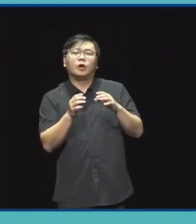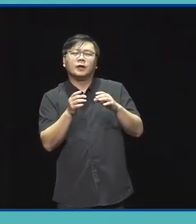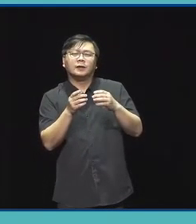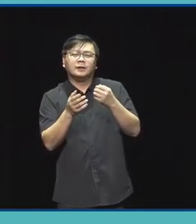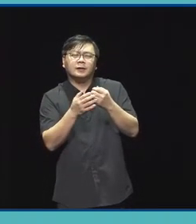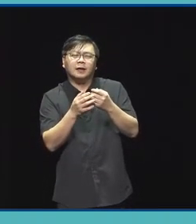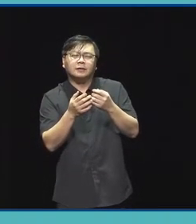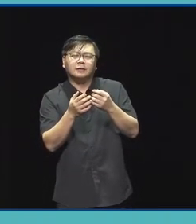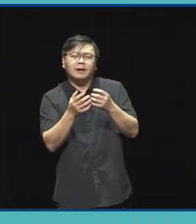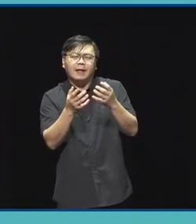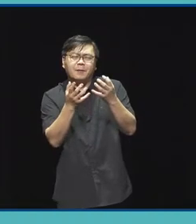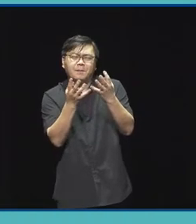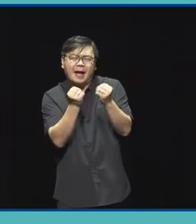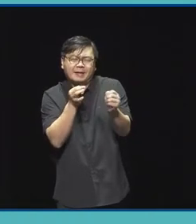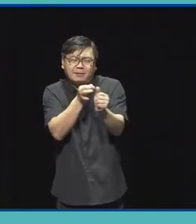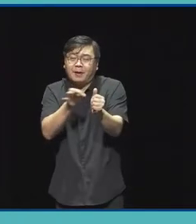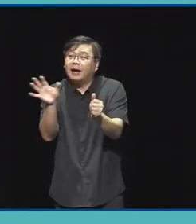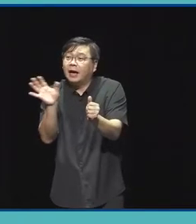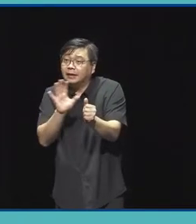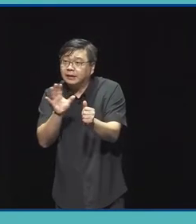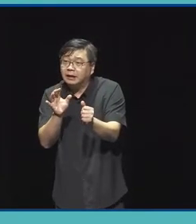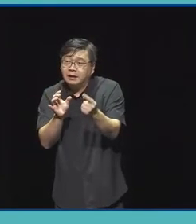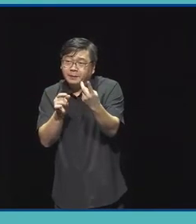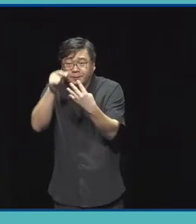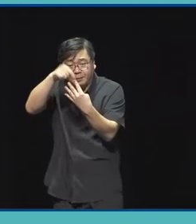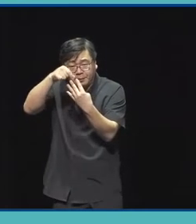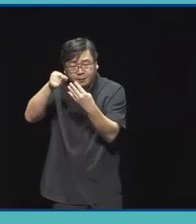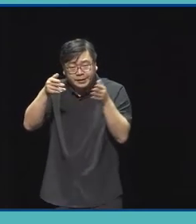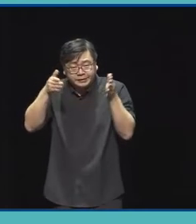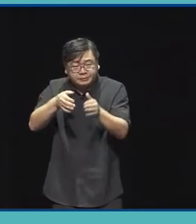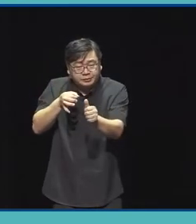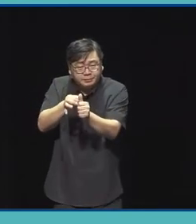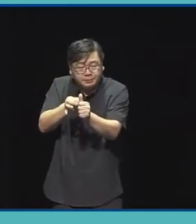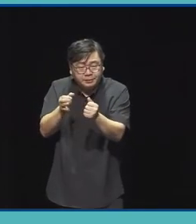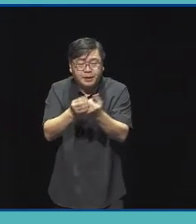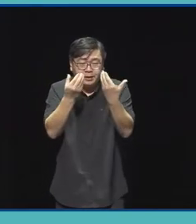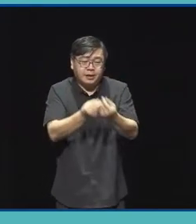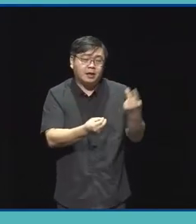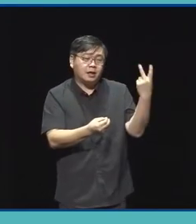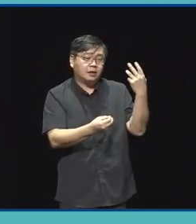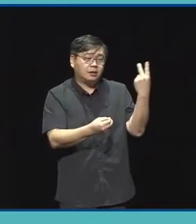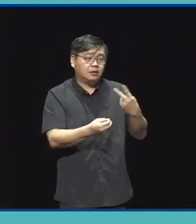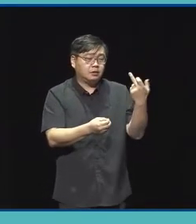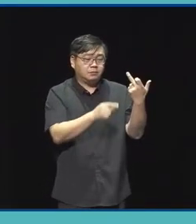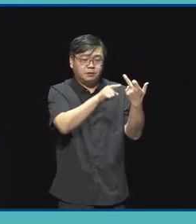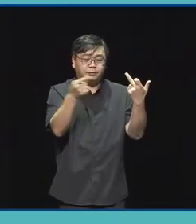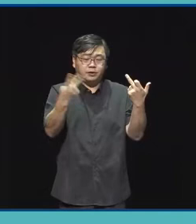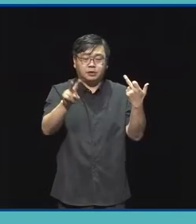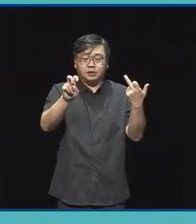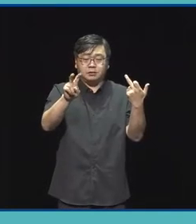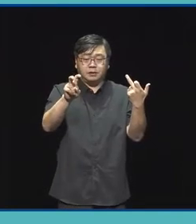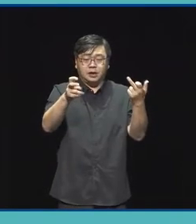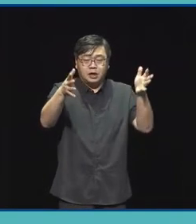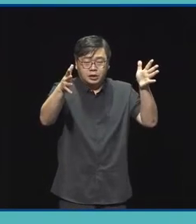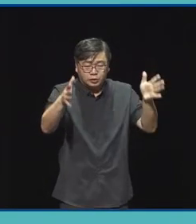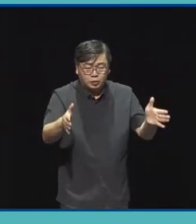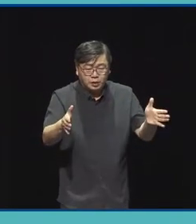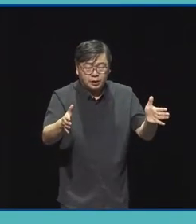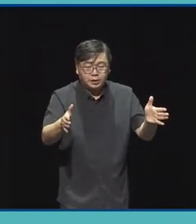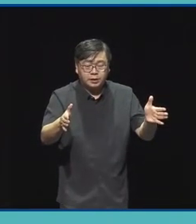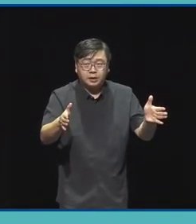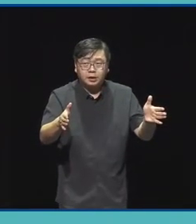한정적입니다 한국문화예술위원회에서 기존 17년부터 22년 사이에 문의지능기금으로 예술과